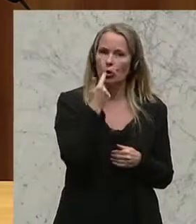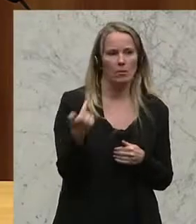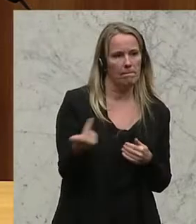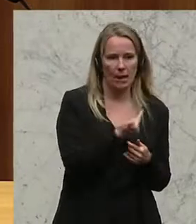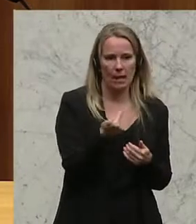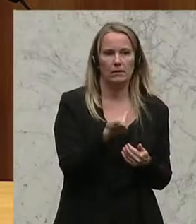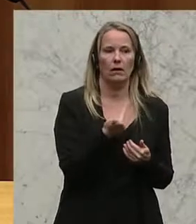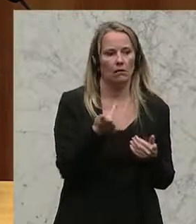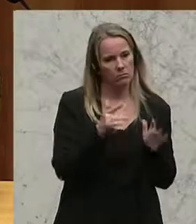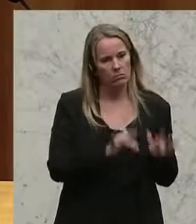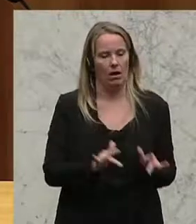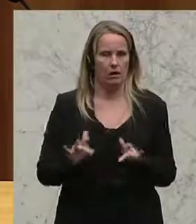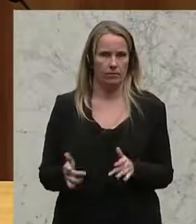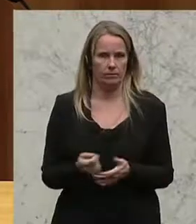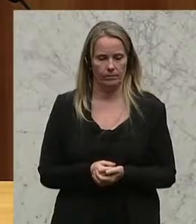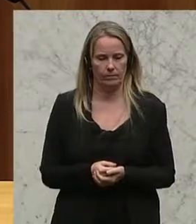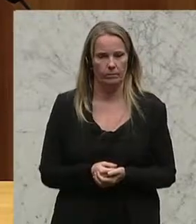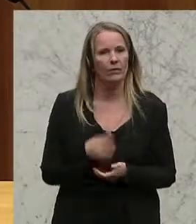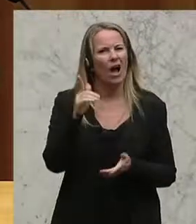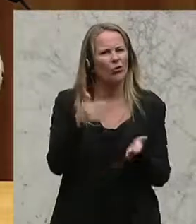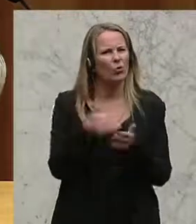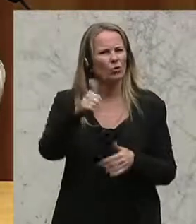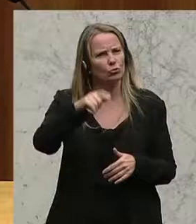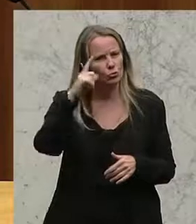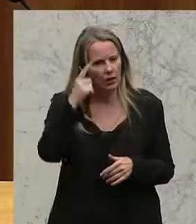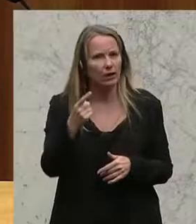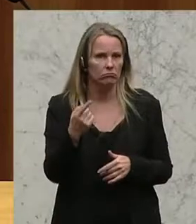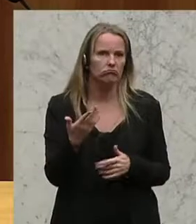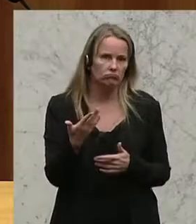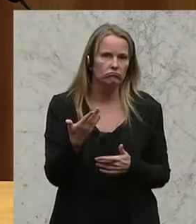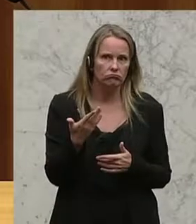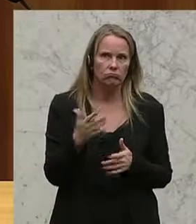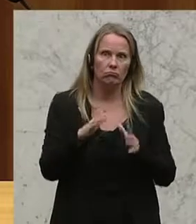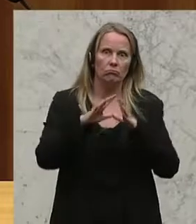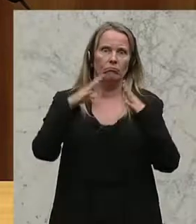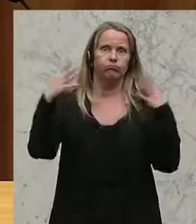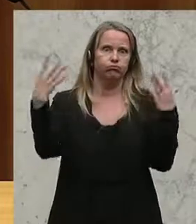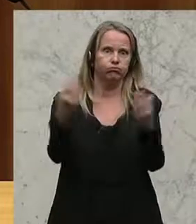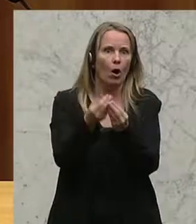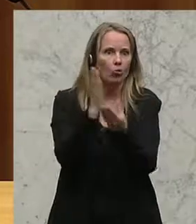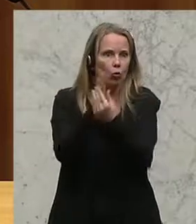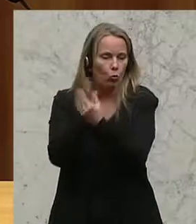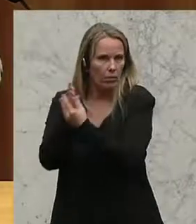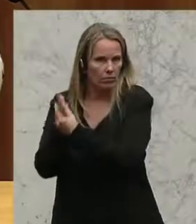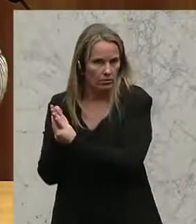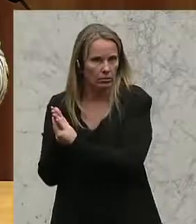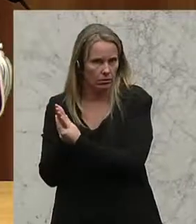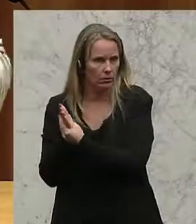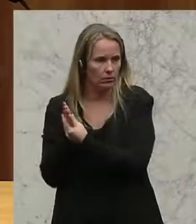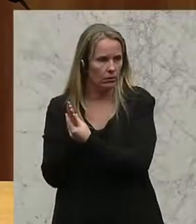abdecken kann. Weiters muss man auch bedenken, dass es doch ein ziemlich großes Konvolut an Dokumenten